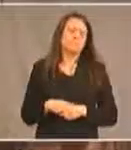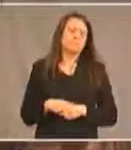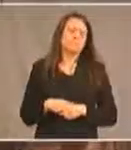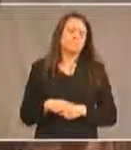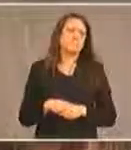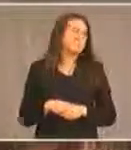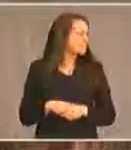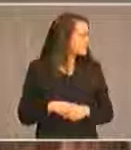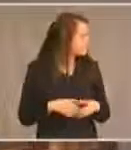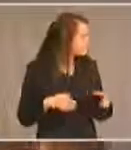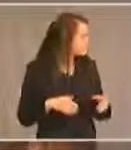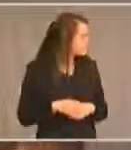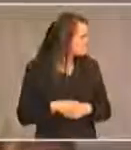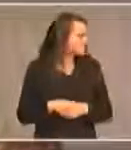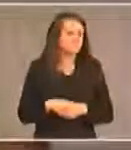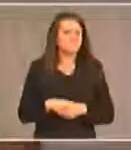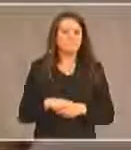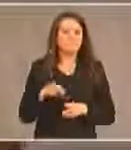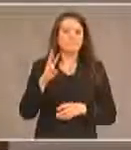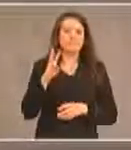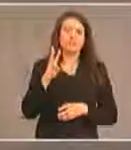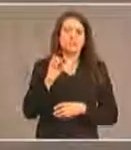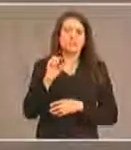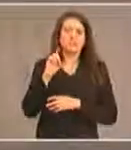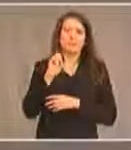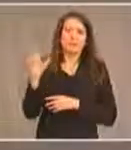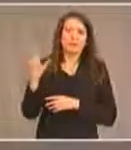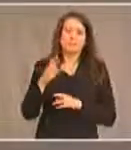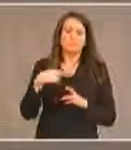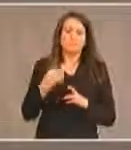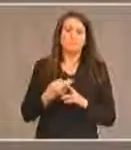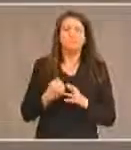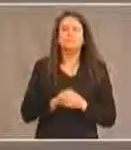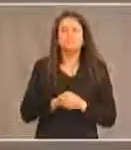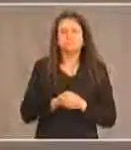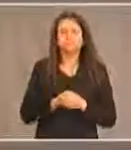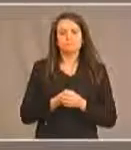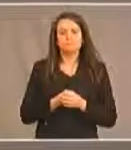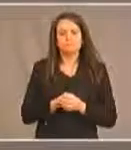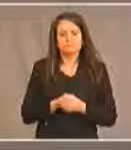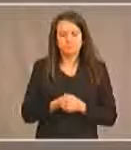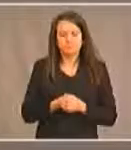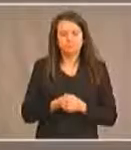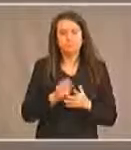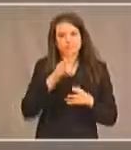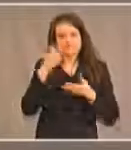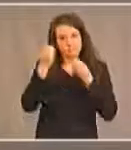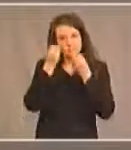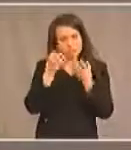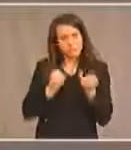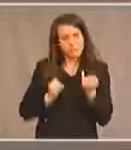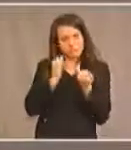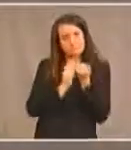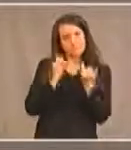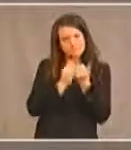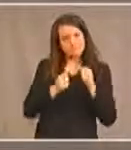bien c'est une lutte constante pour